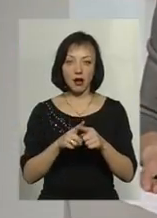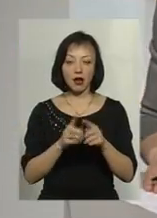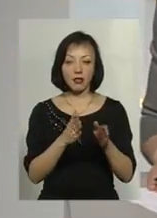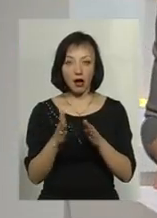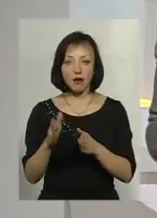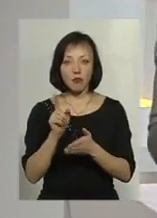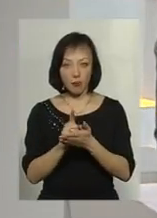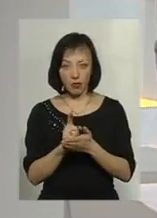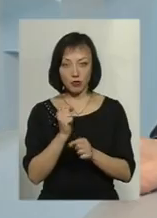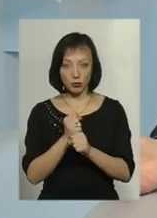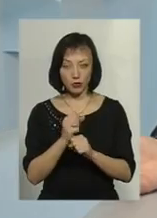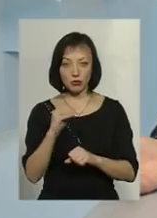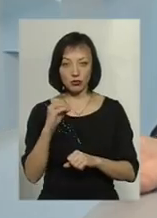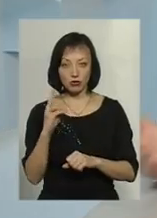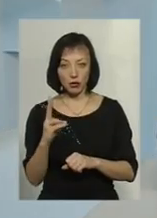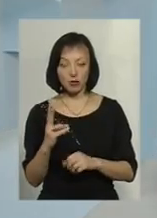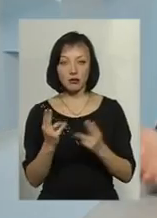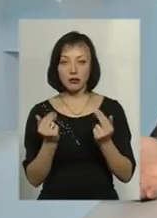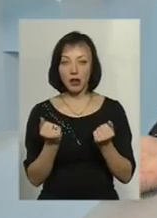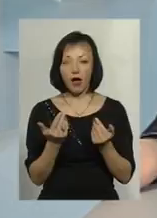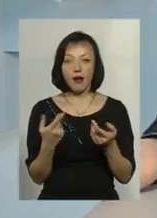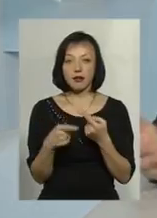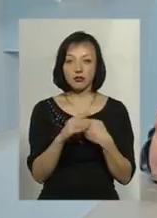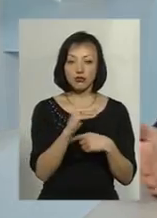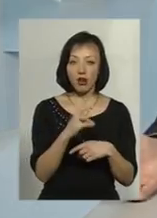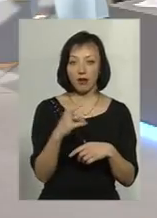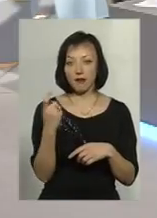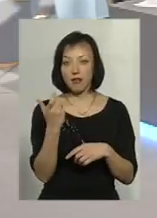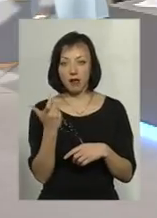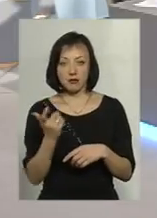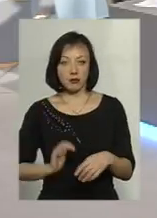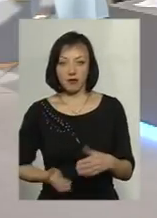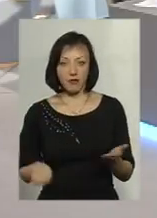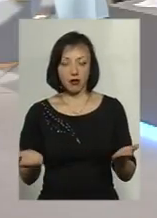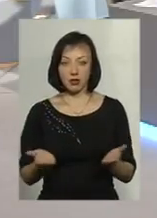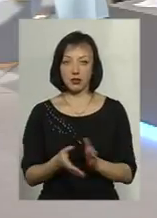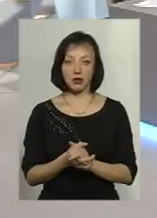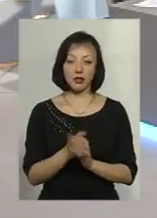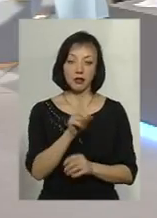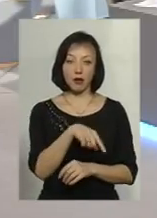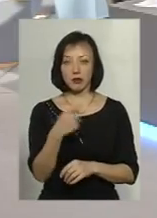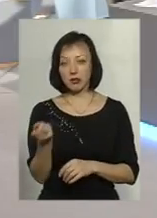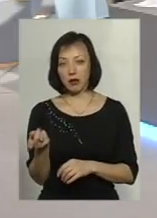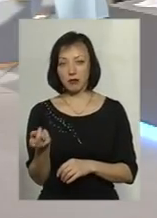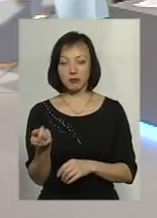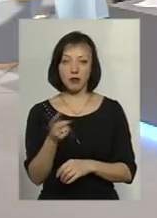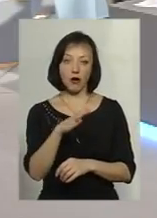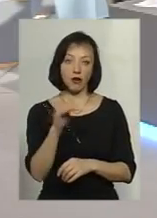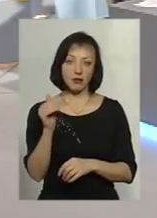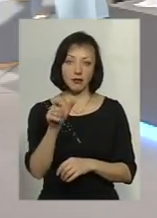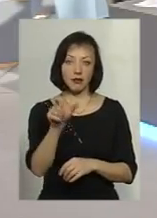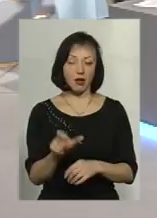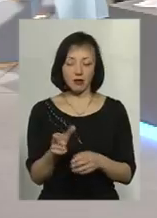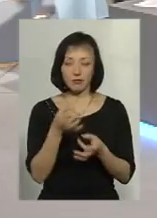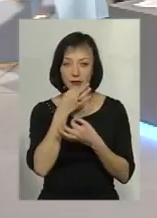має зробити ЖЕК, правильно? Ну, звичайно. А яка різниця ЖЕК, власник, приватний, і там, і там, як би, арендар, балансу,